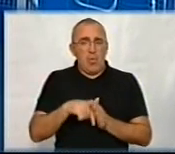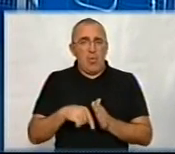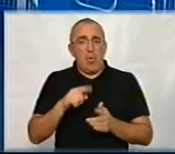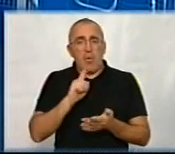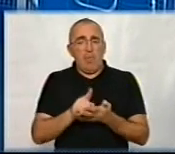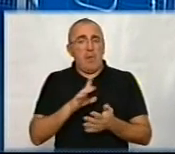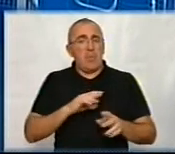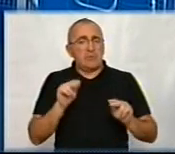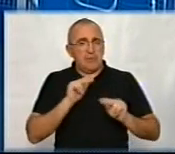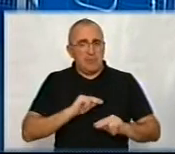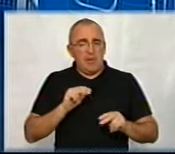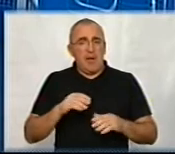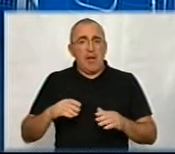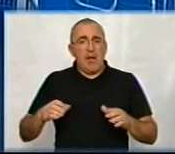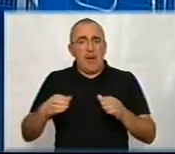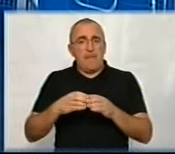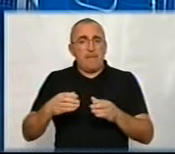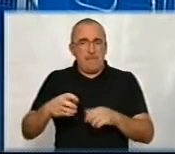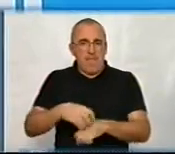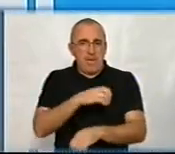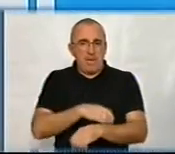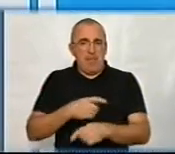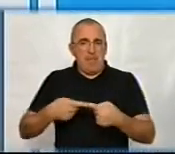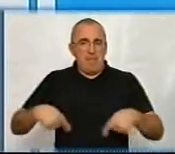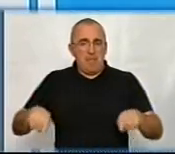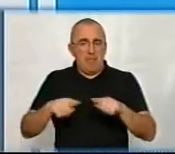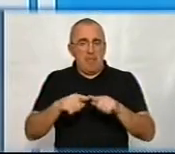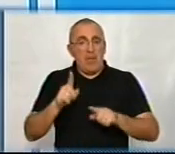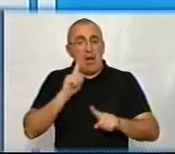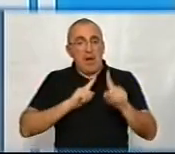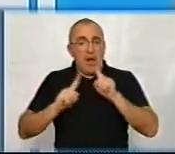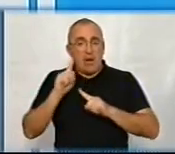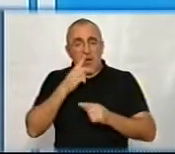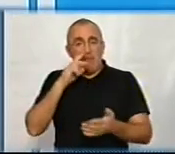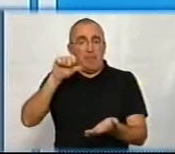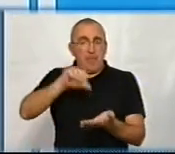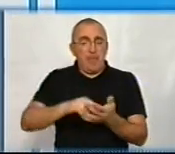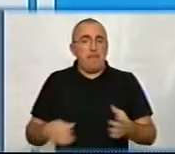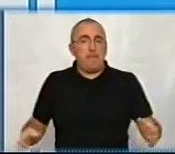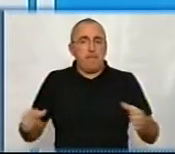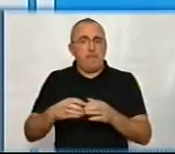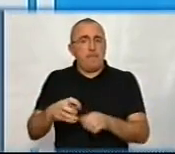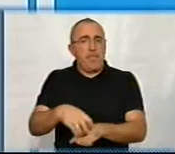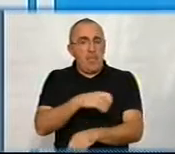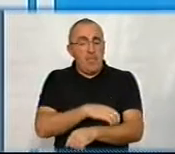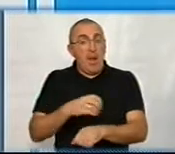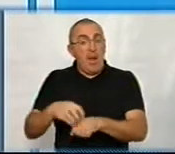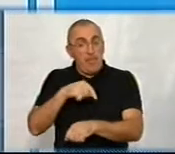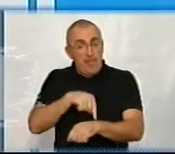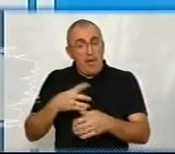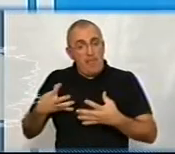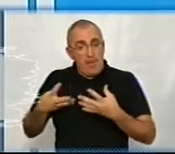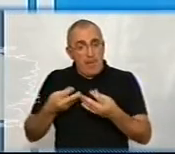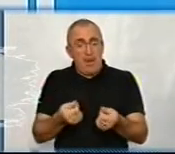спрацьовувати партійна мережа. Тобто в райрадах представлені мають бути партії, а на партії мають